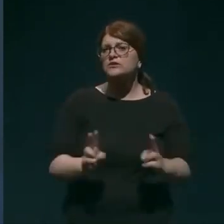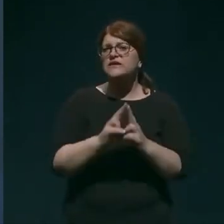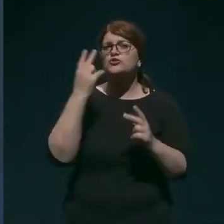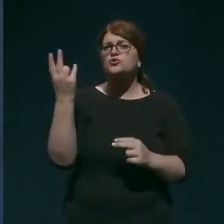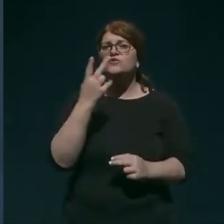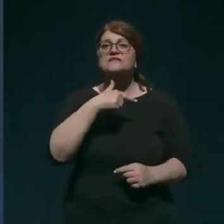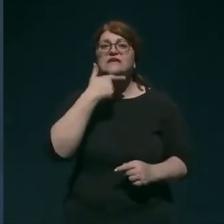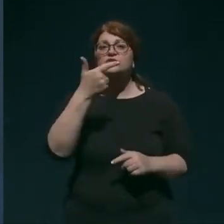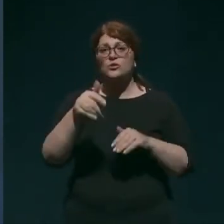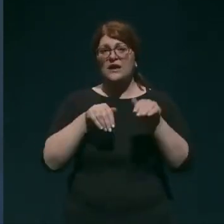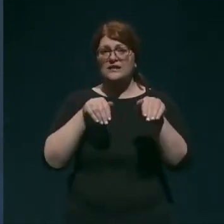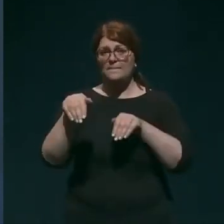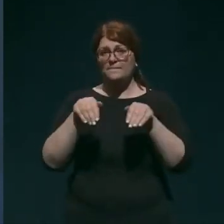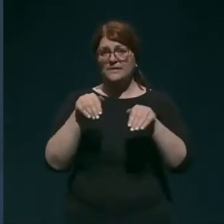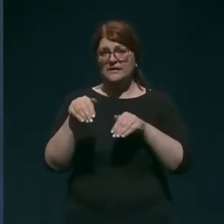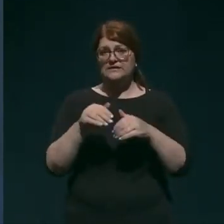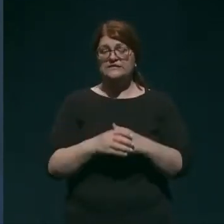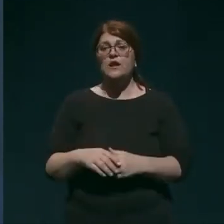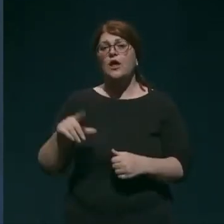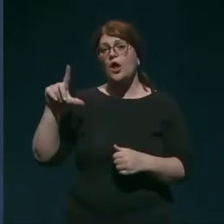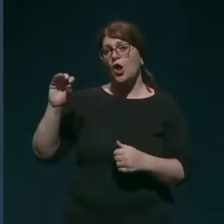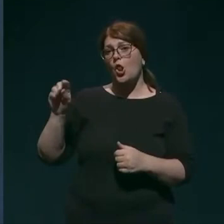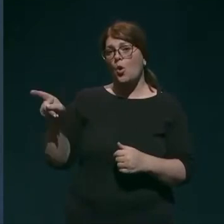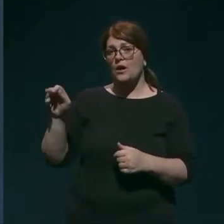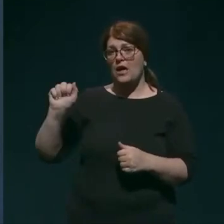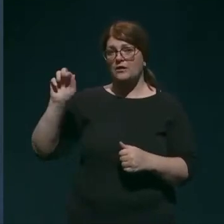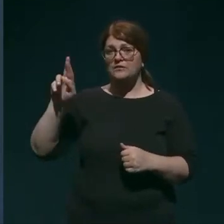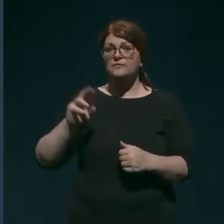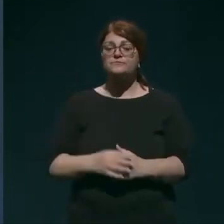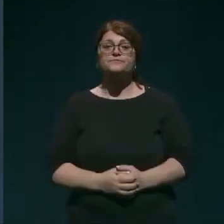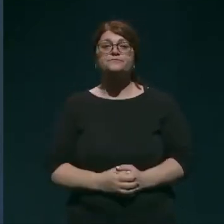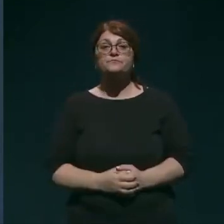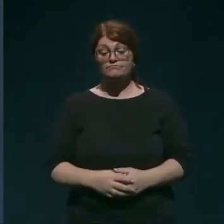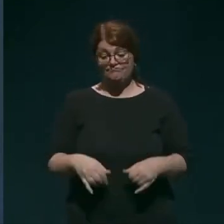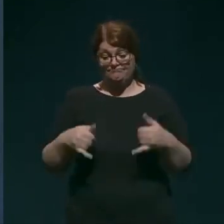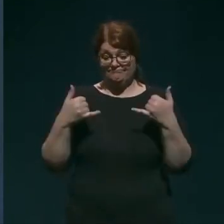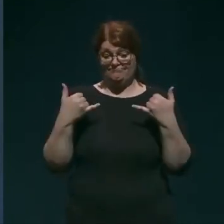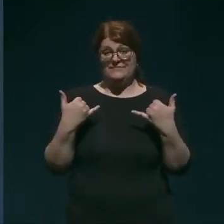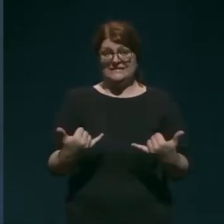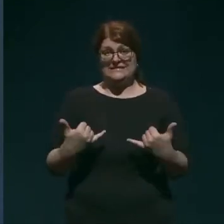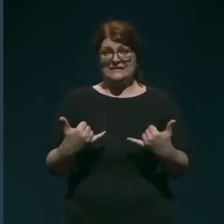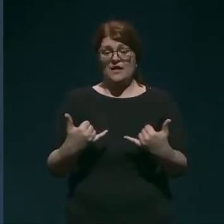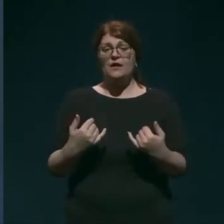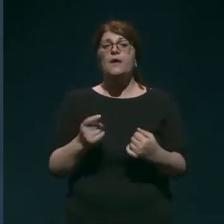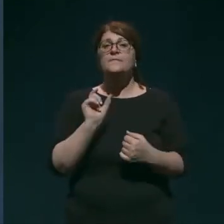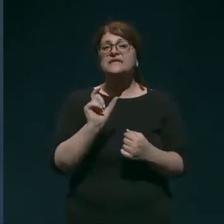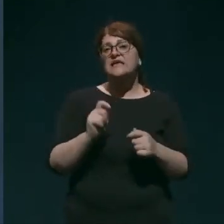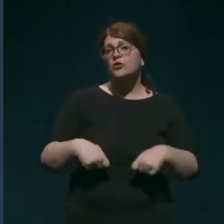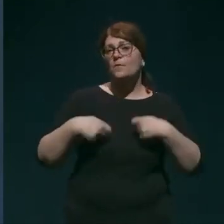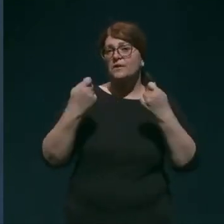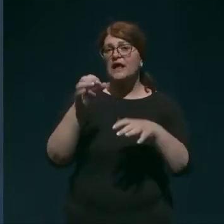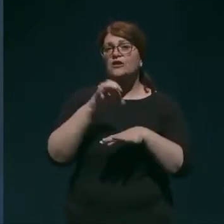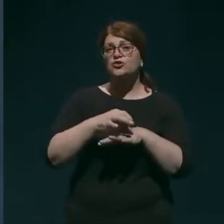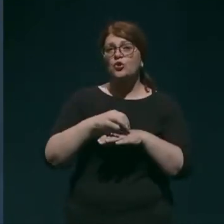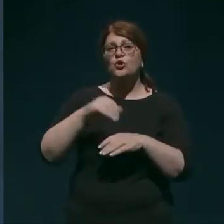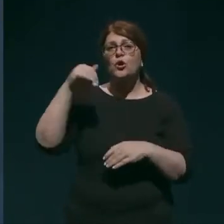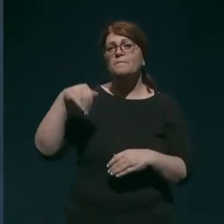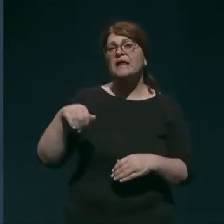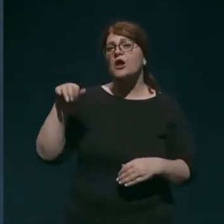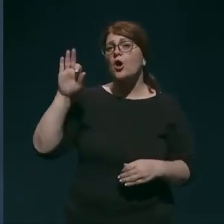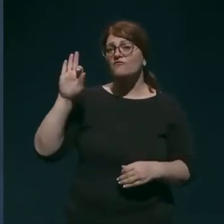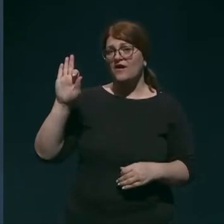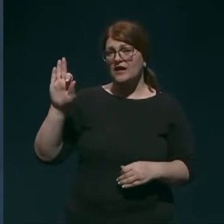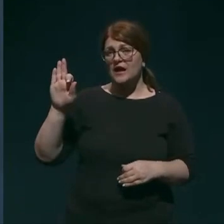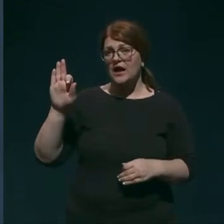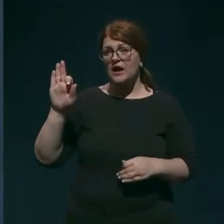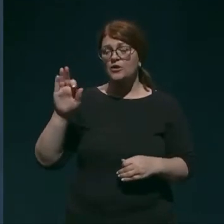zunanjem ministrom dr. Anžetom Logarjem. V luči aktualnih dogodkov besedo predajem dr. Marju Fafanglu, da